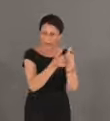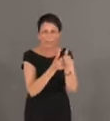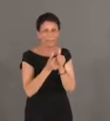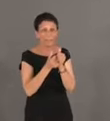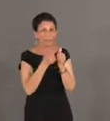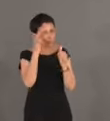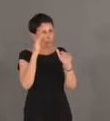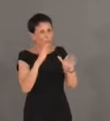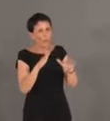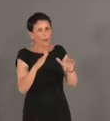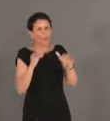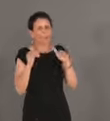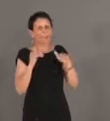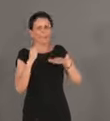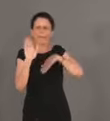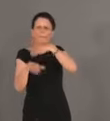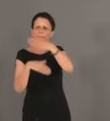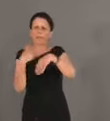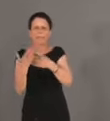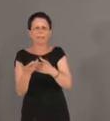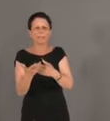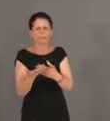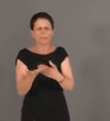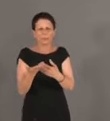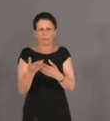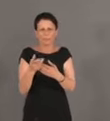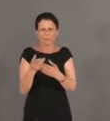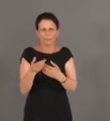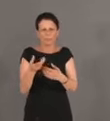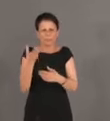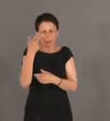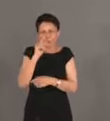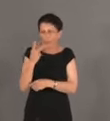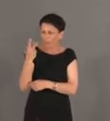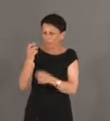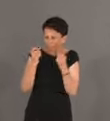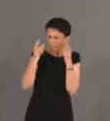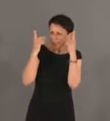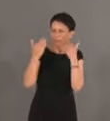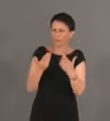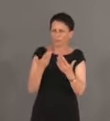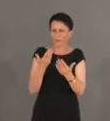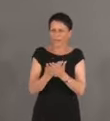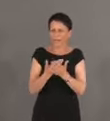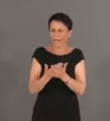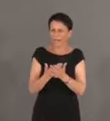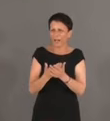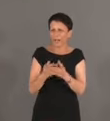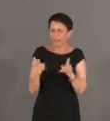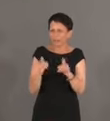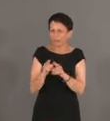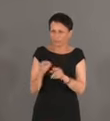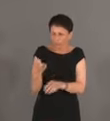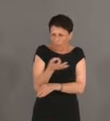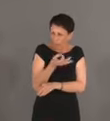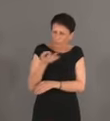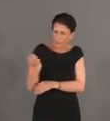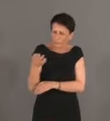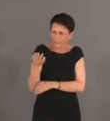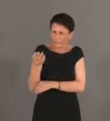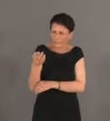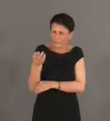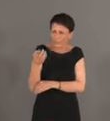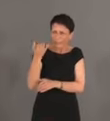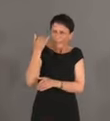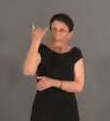ait pas ce fameux amagame ? Je ne comprends pas pourquoi vous réagissez comme ça. C'est pavloviens, c'est automatique, c'est idéologique.